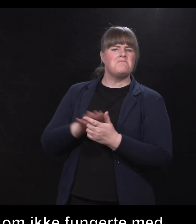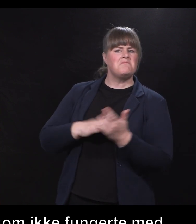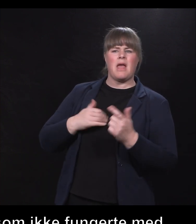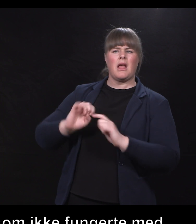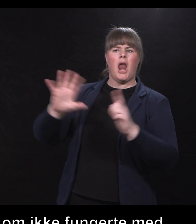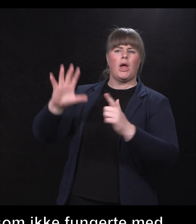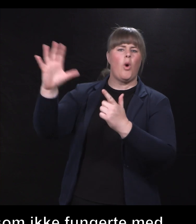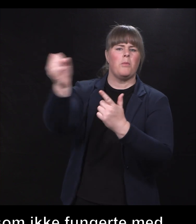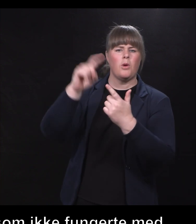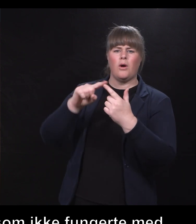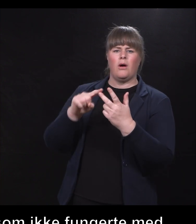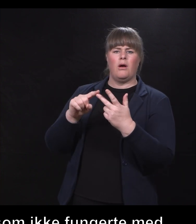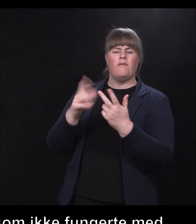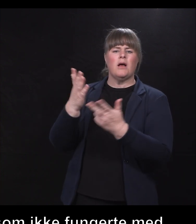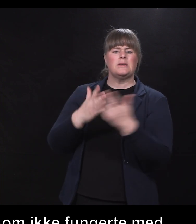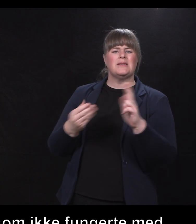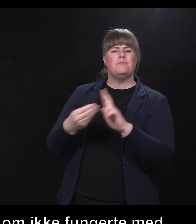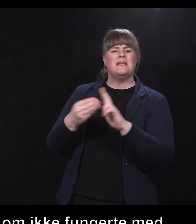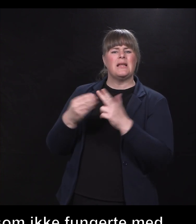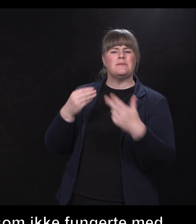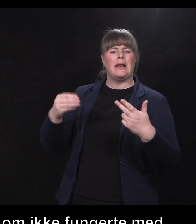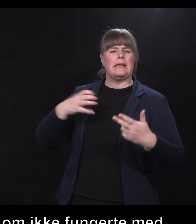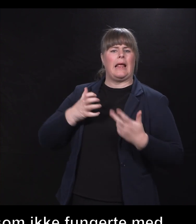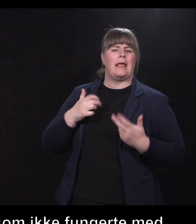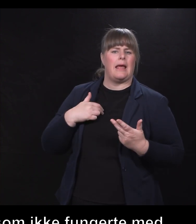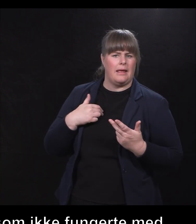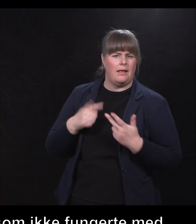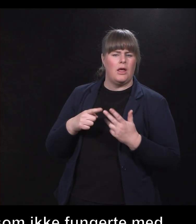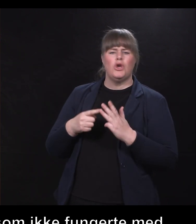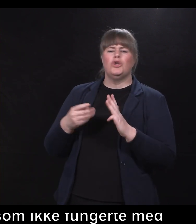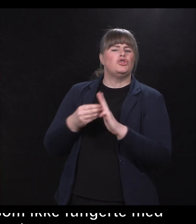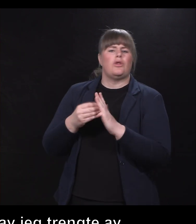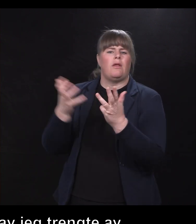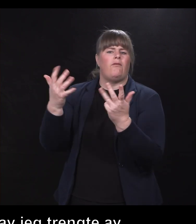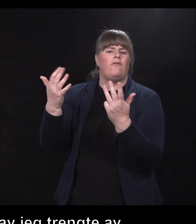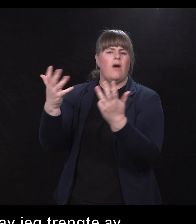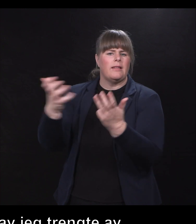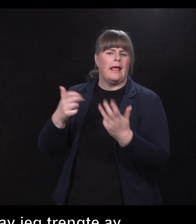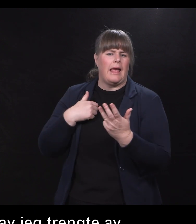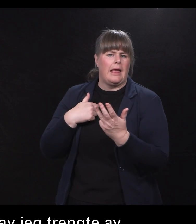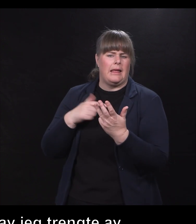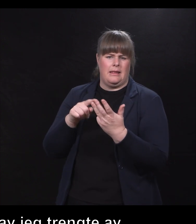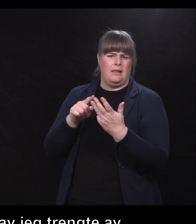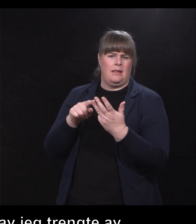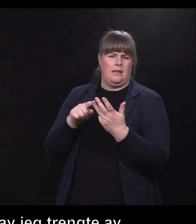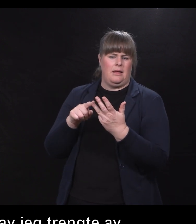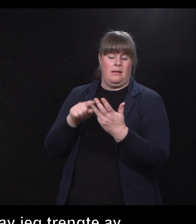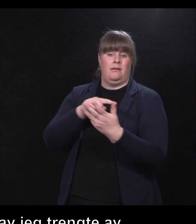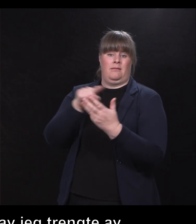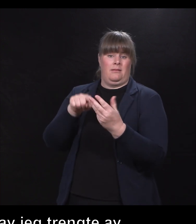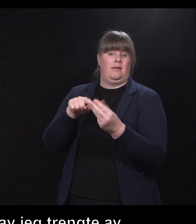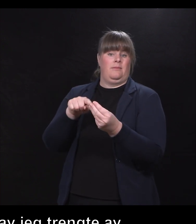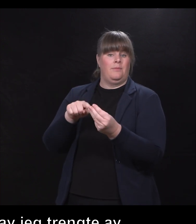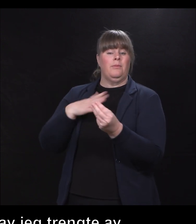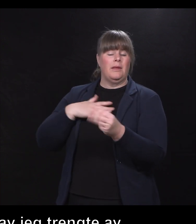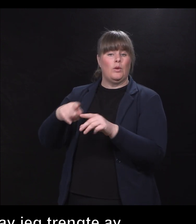og hva jeg trengte av bistandsmidler, hva jeg trengte av støtte. Det var mitt utgangspunkt. Det